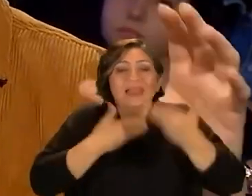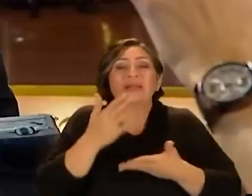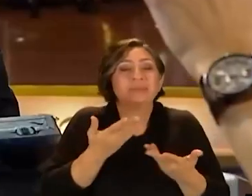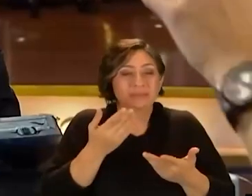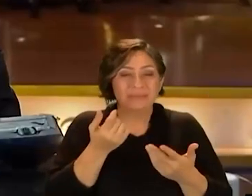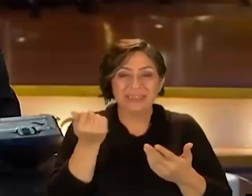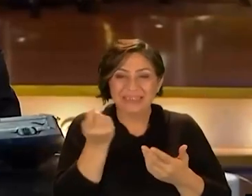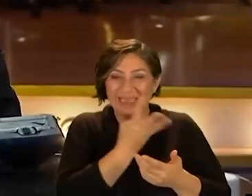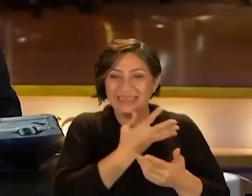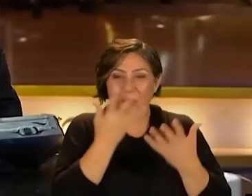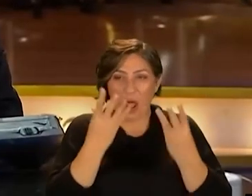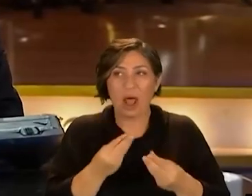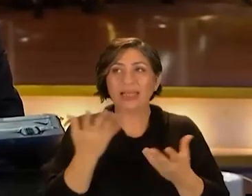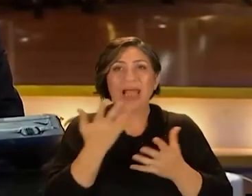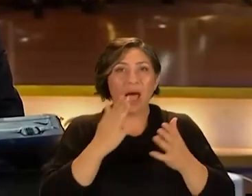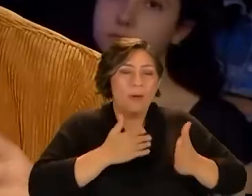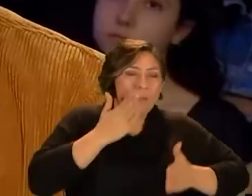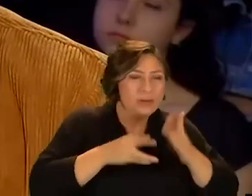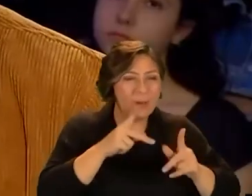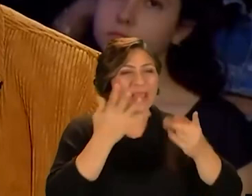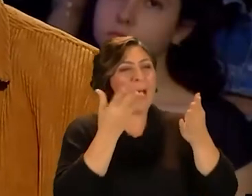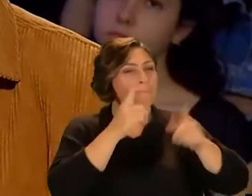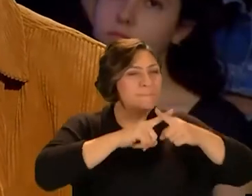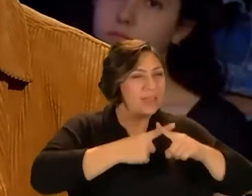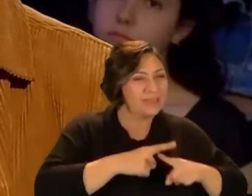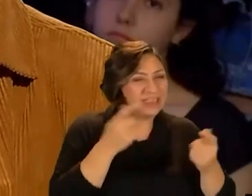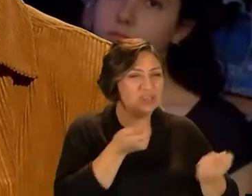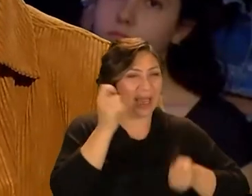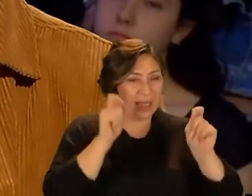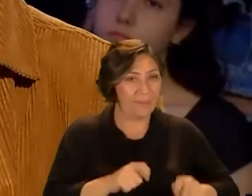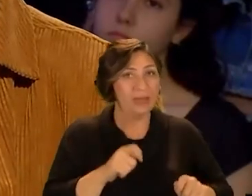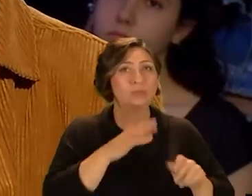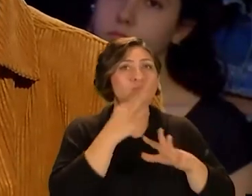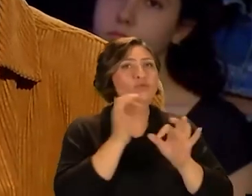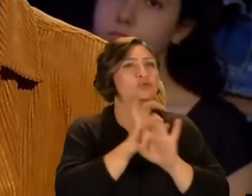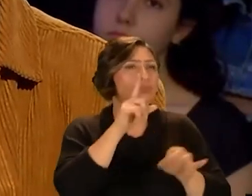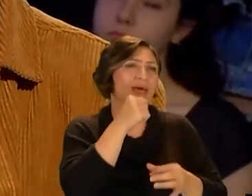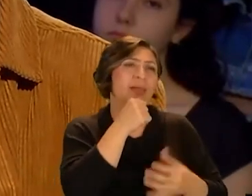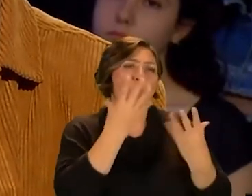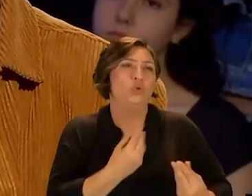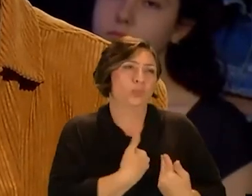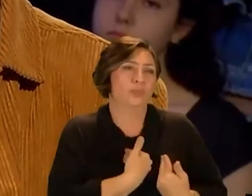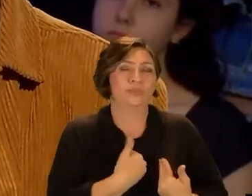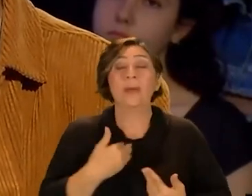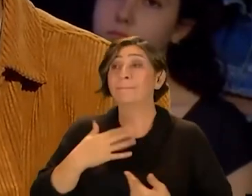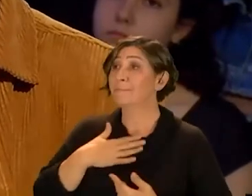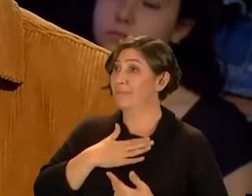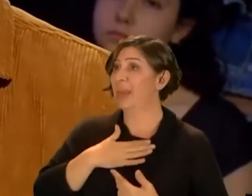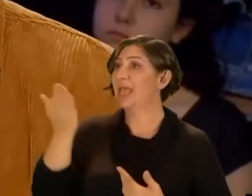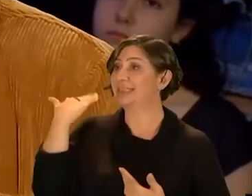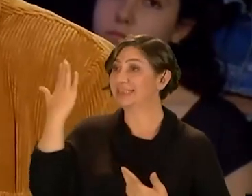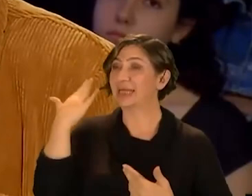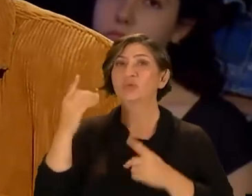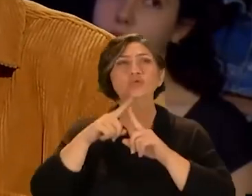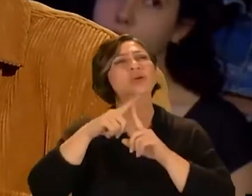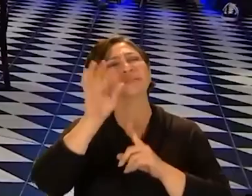edemediğim sayısal daha mekanik daha matematik işler yapan mutsuz bir adam olurdum. Ben eskiden